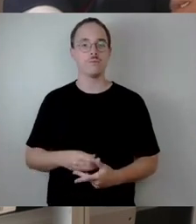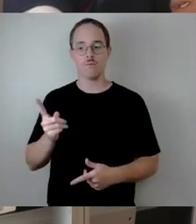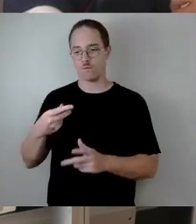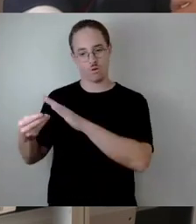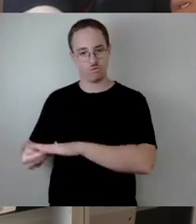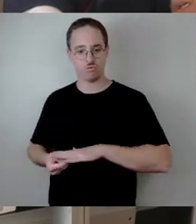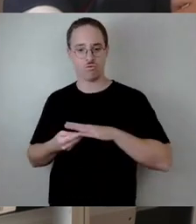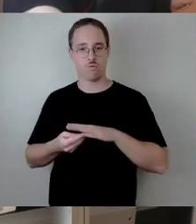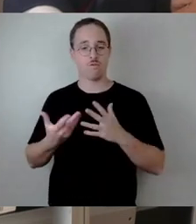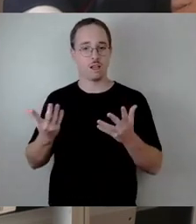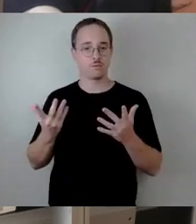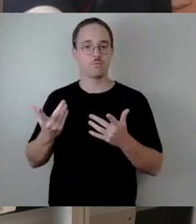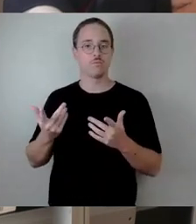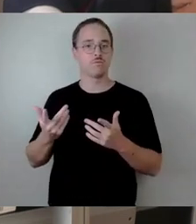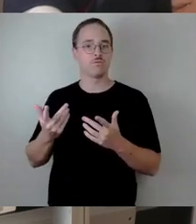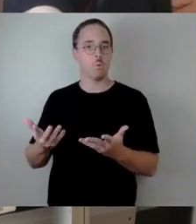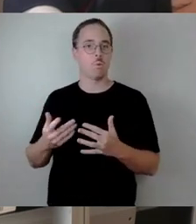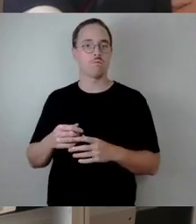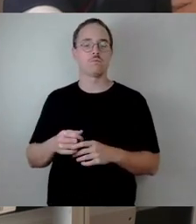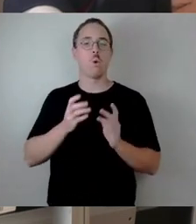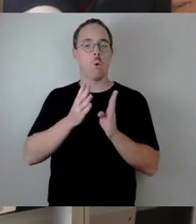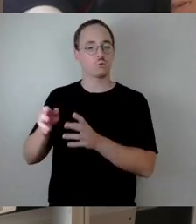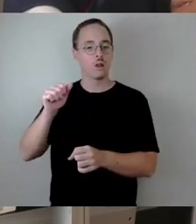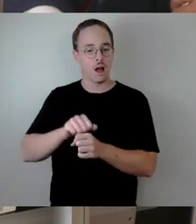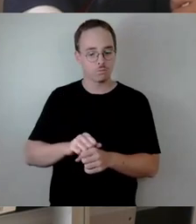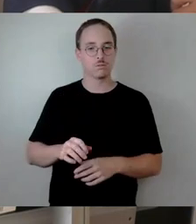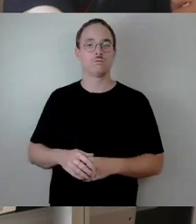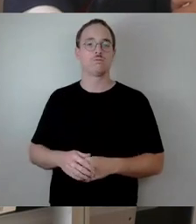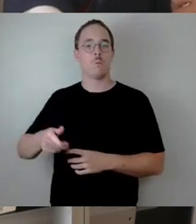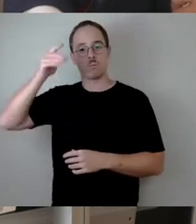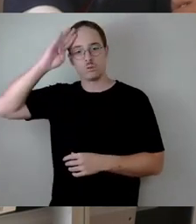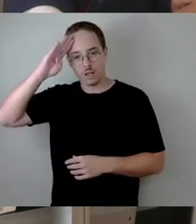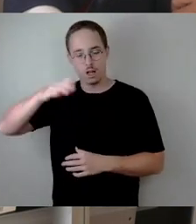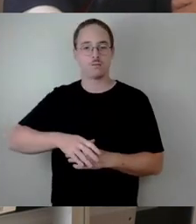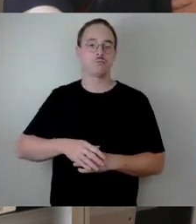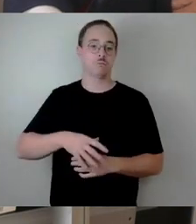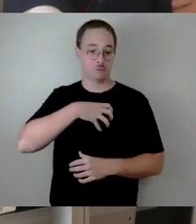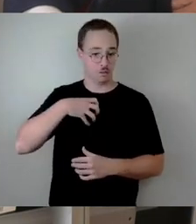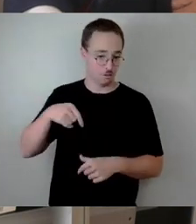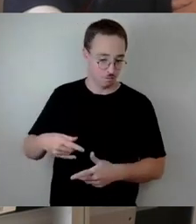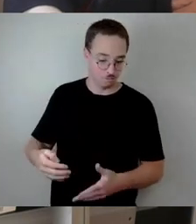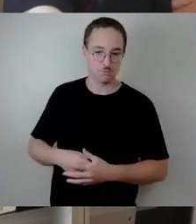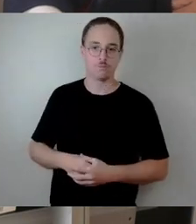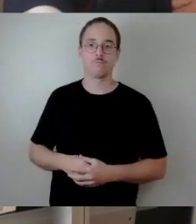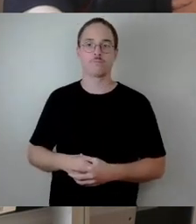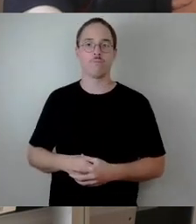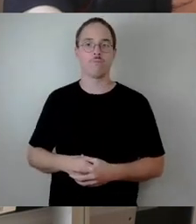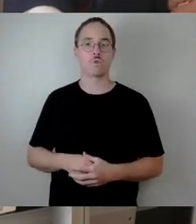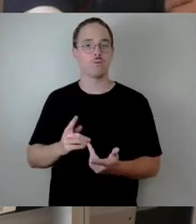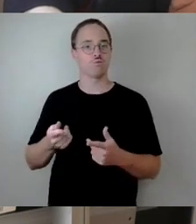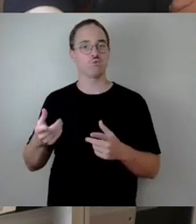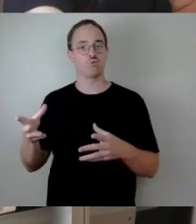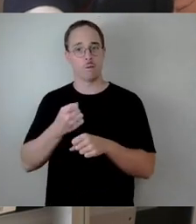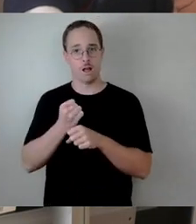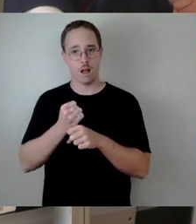unser Ordnungsamt, der gemeindliche Vollzugsdienst wird unterstützt von der Polizei, von der Polizeidirektion Dresden. Da haben wir eine sehr gute Zusammenarbeit, dass wir